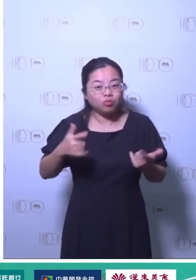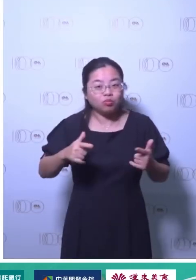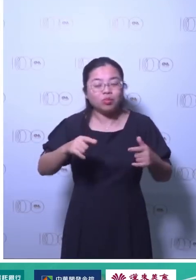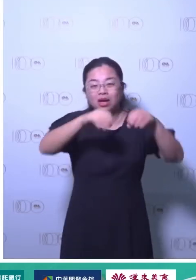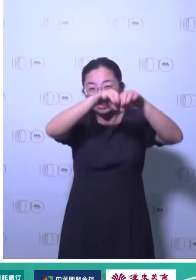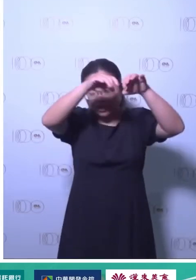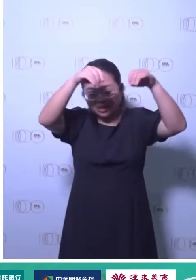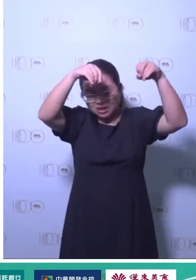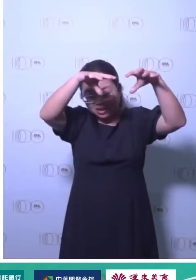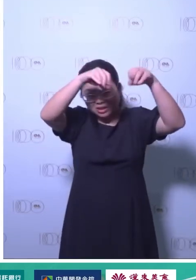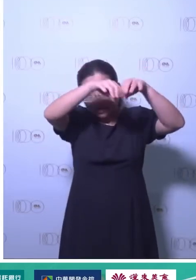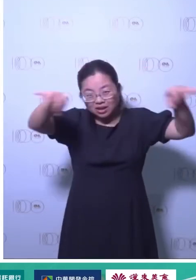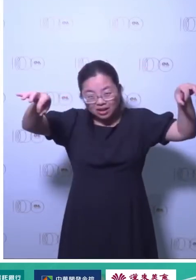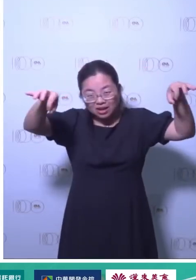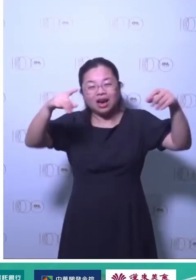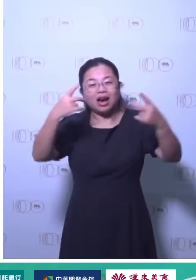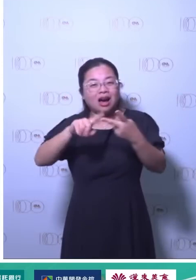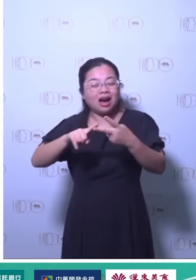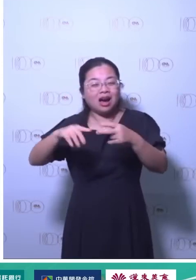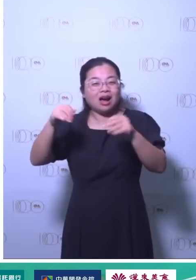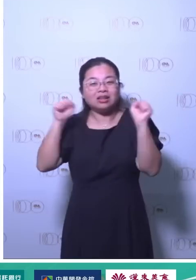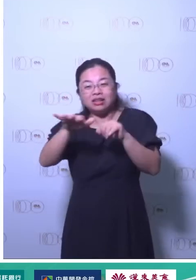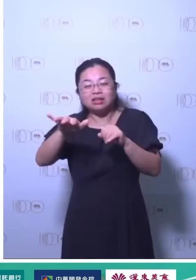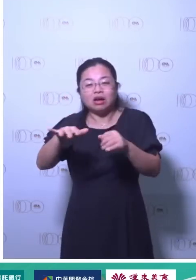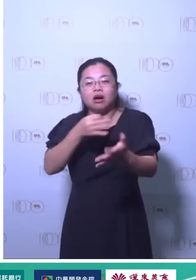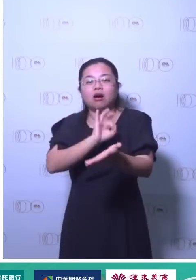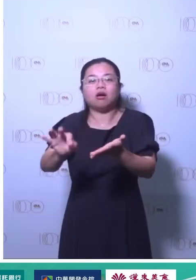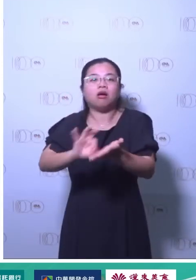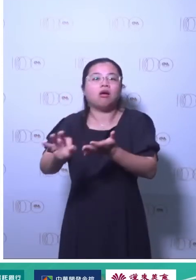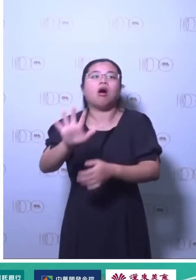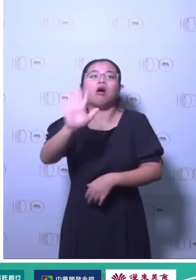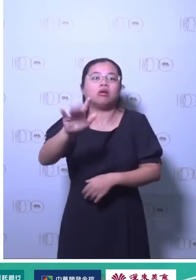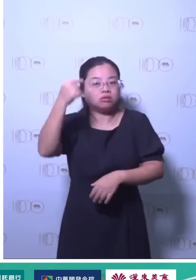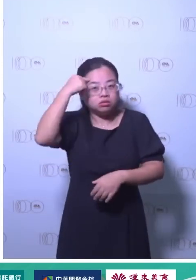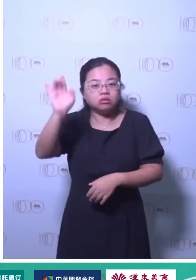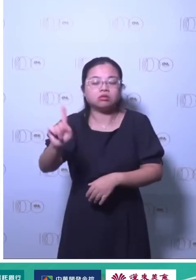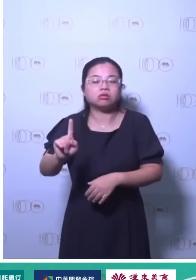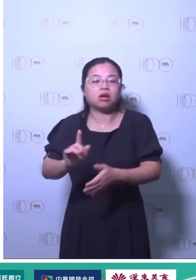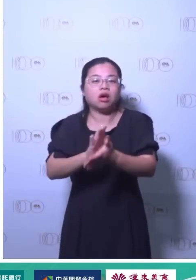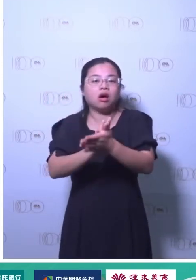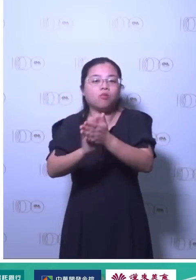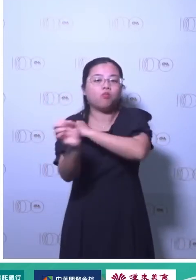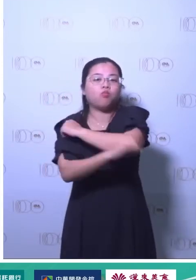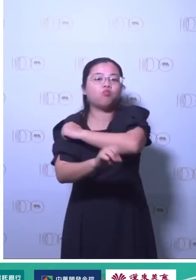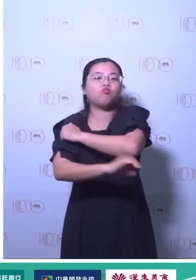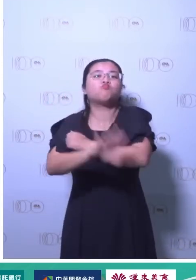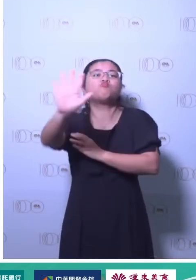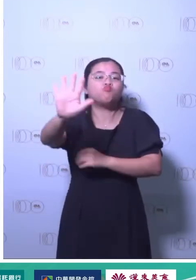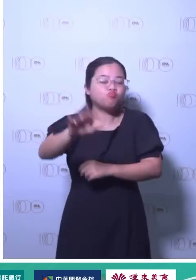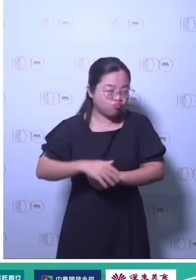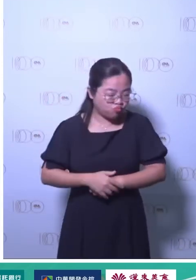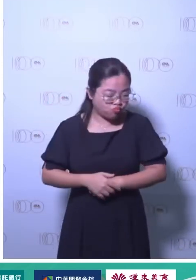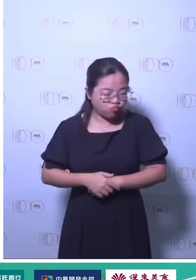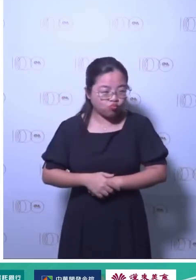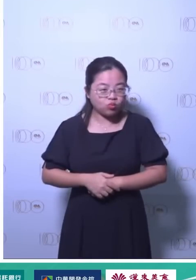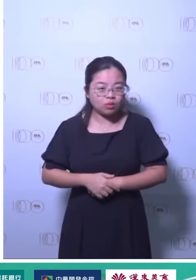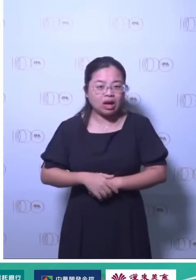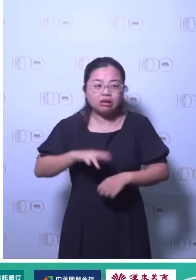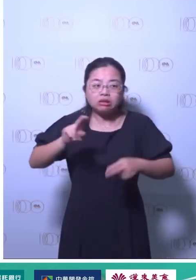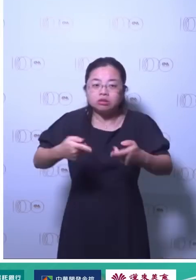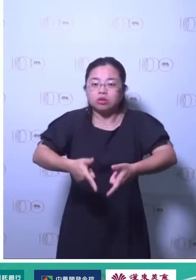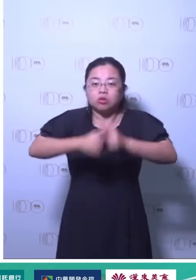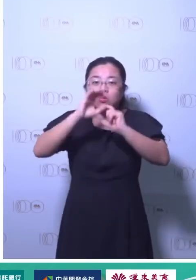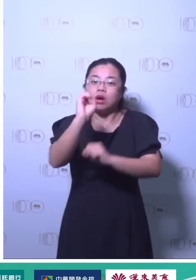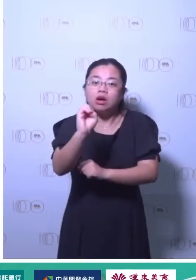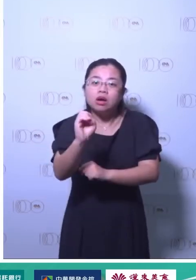你在开冷气在搅账单的时候你很开心是因为你少缴钱可是你要意识到你不是不用缴钱这是什么意思你